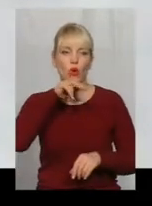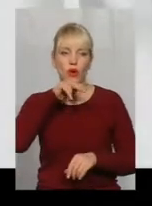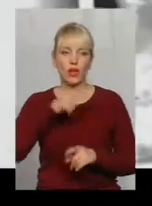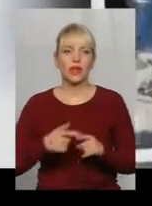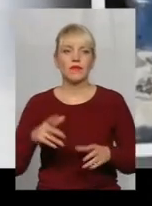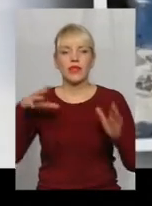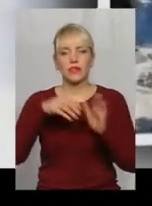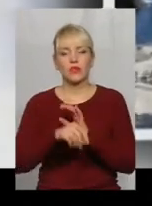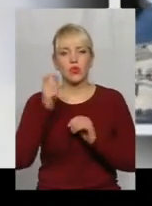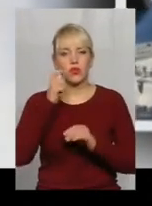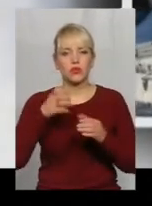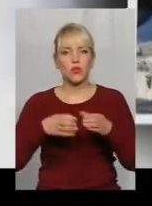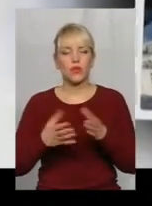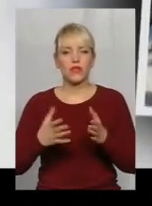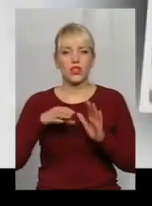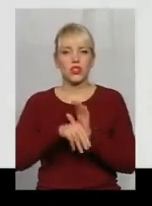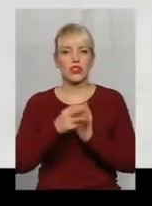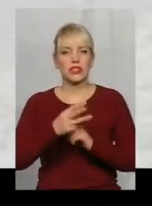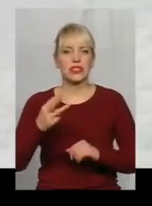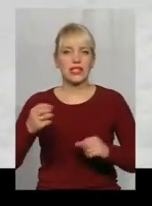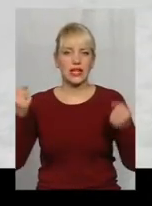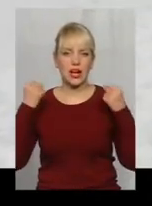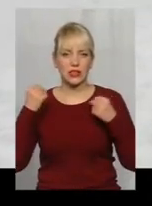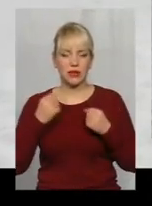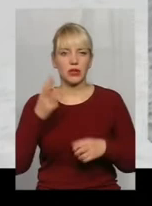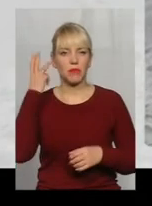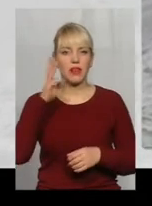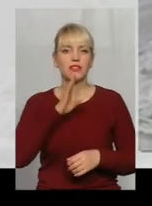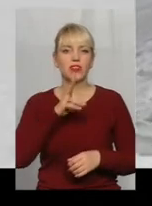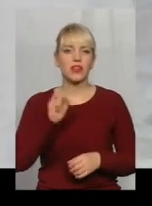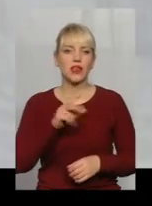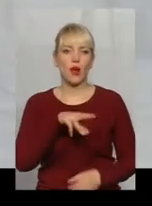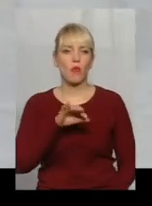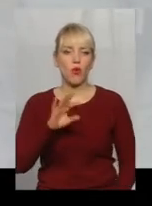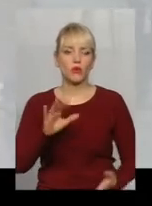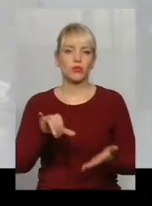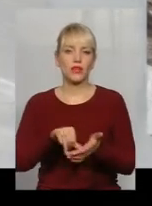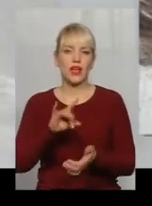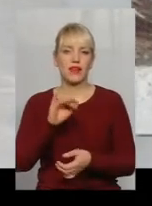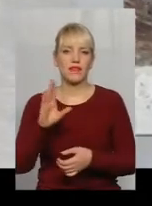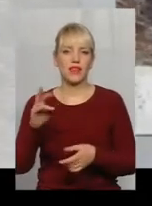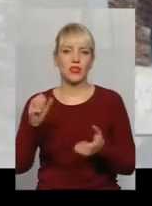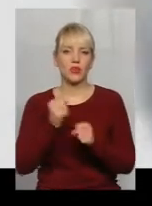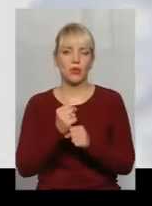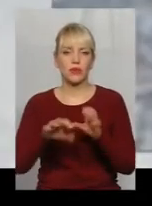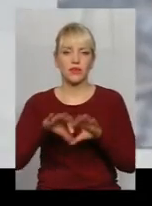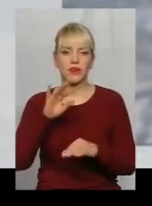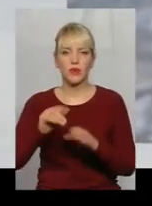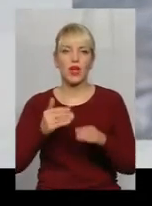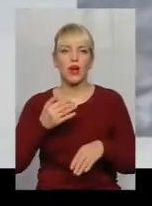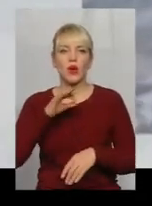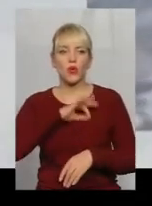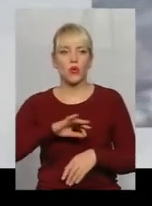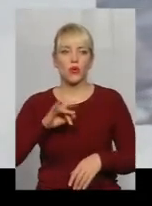складі української команди, куди увійшли 33 атлети, хмельничанка Ольга Полюк представить Рівненщину. Зробити вибір на користь області, де вона